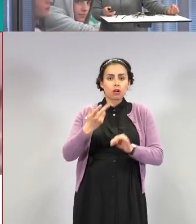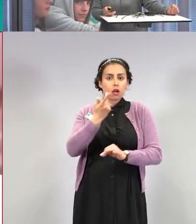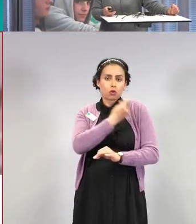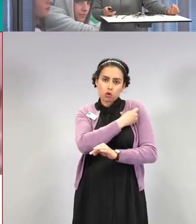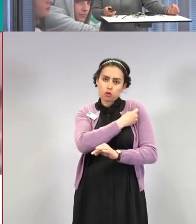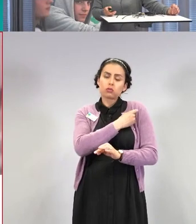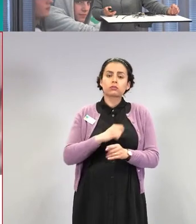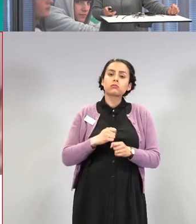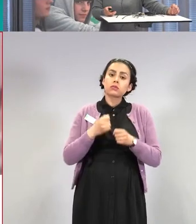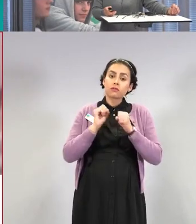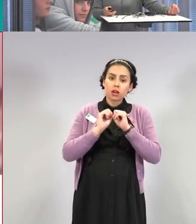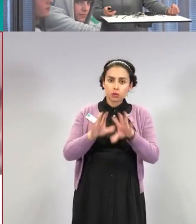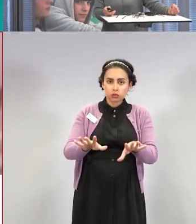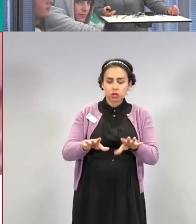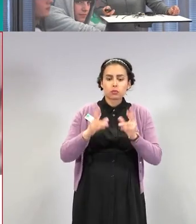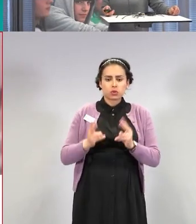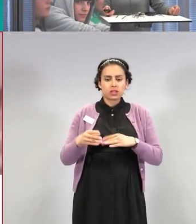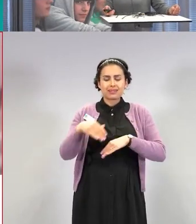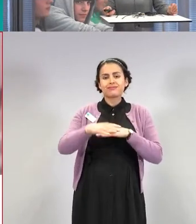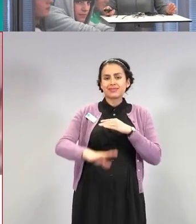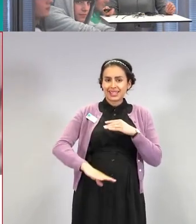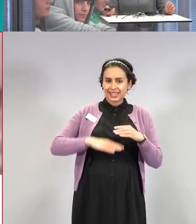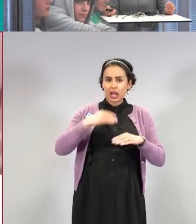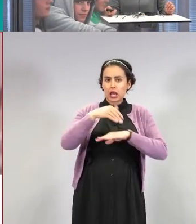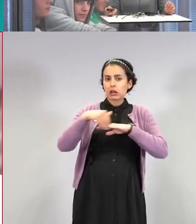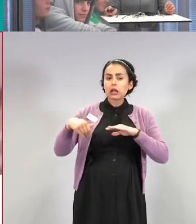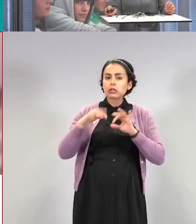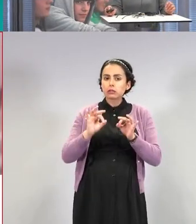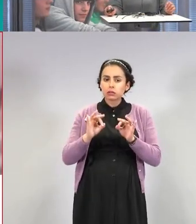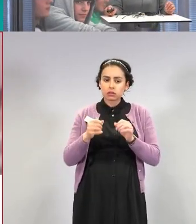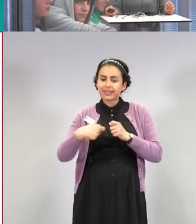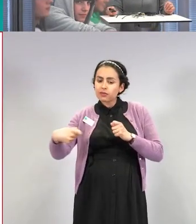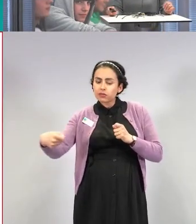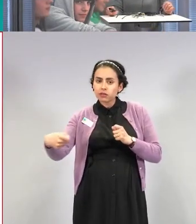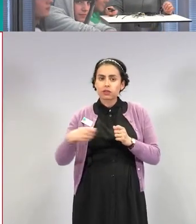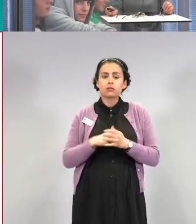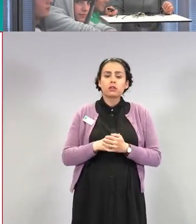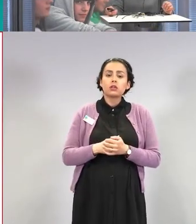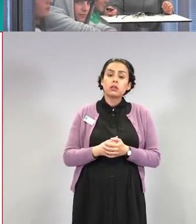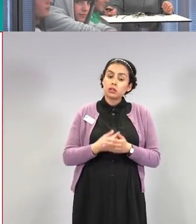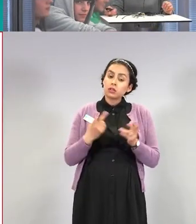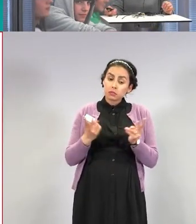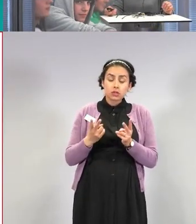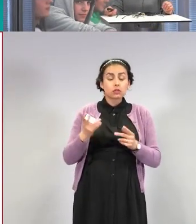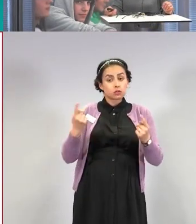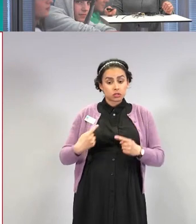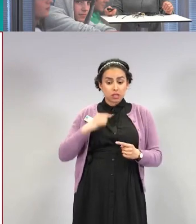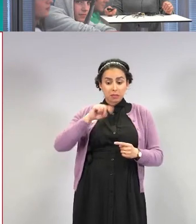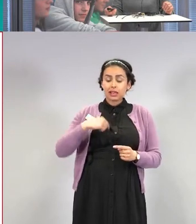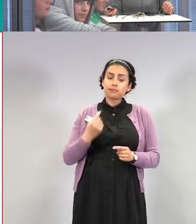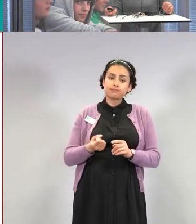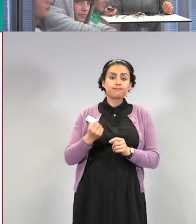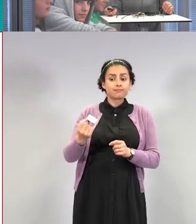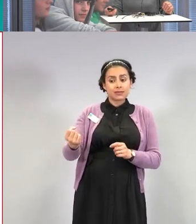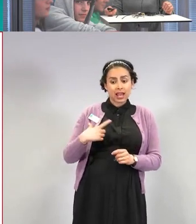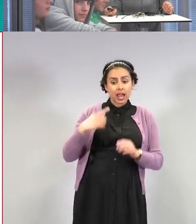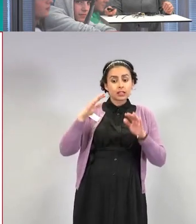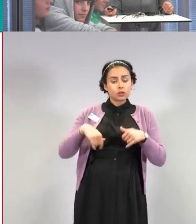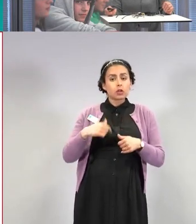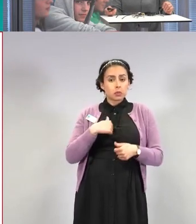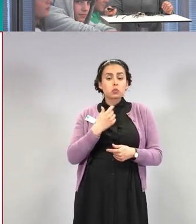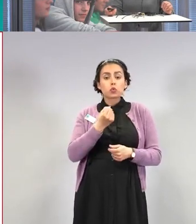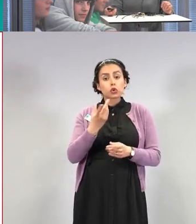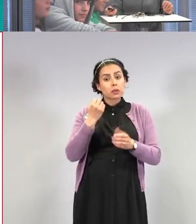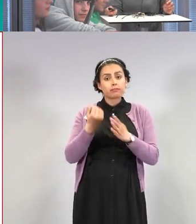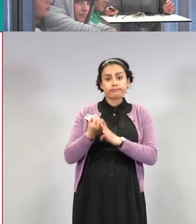ikärajasta johtuvasta viiveestä. Nämä ovat sellaisia kysymyksiä, mitä meille on tullut ja siksi me ollaan tässä muutamia dioja näistä aiheista tehty.